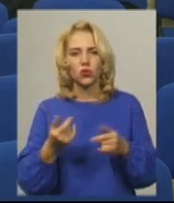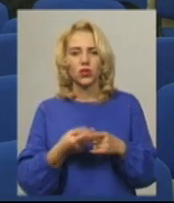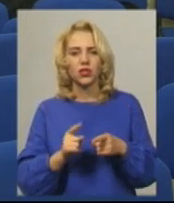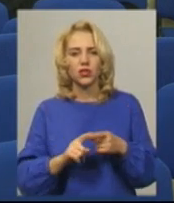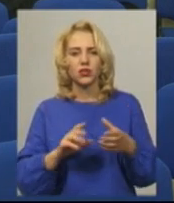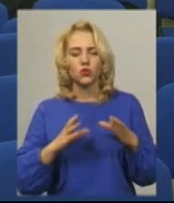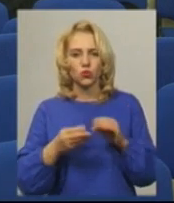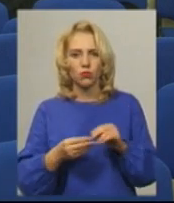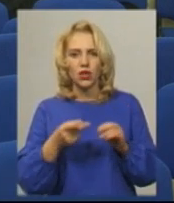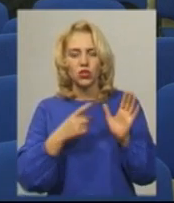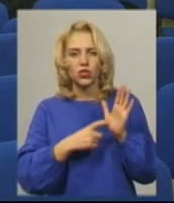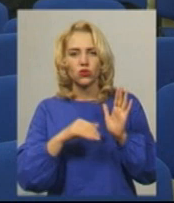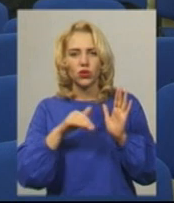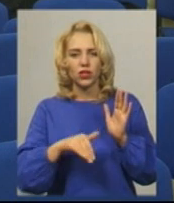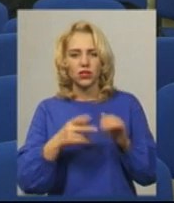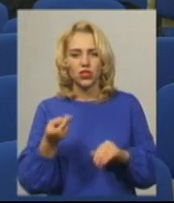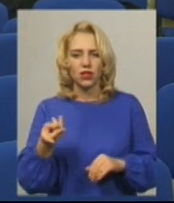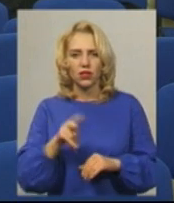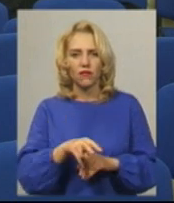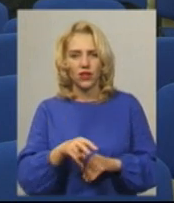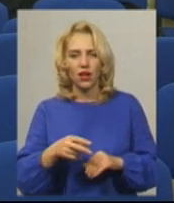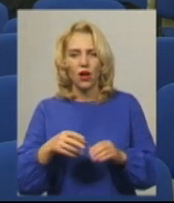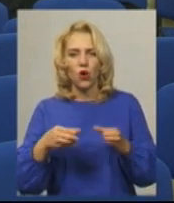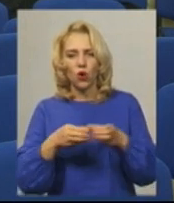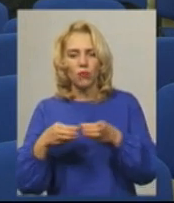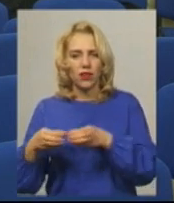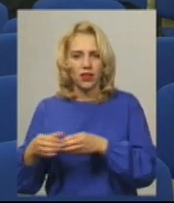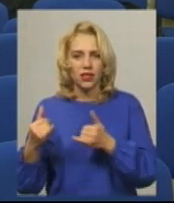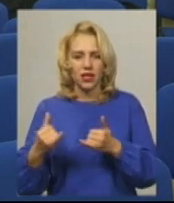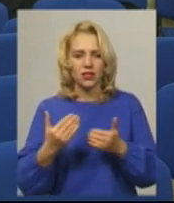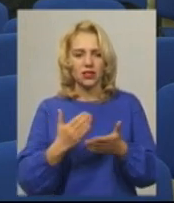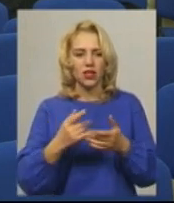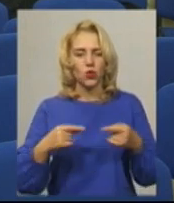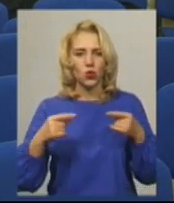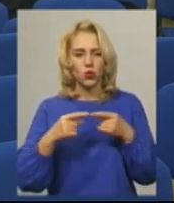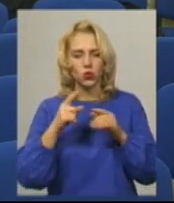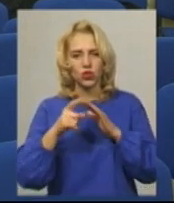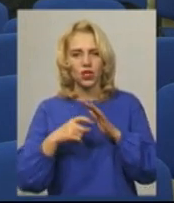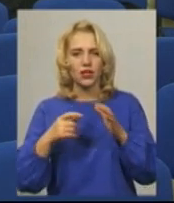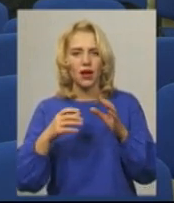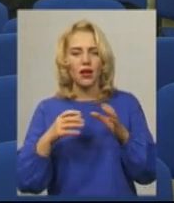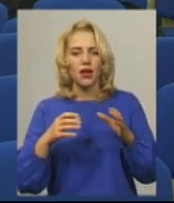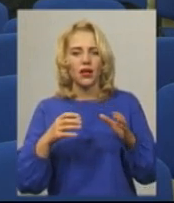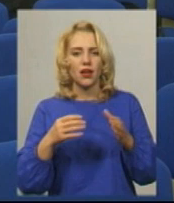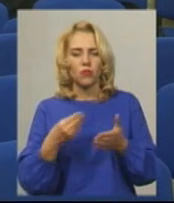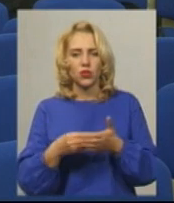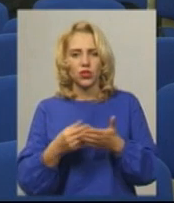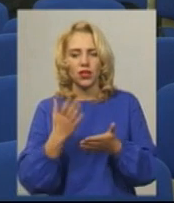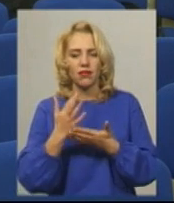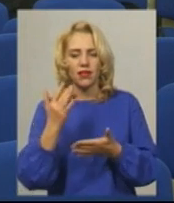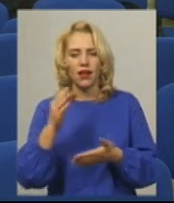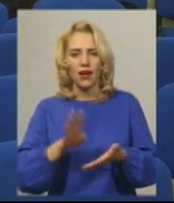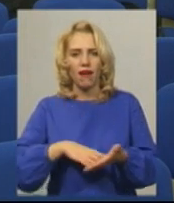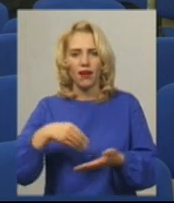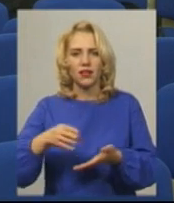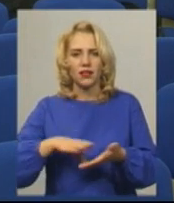сума 600 тисяч на дві команди. Зараз йде уточнення бюджету, вже є календар ігор до